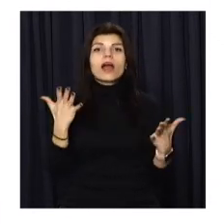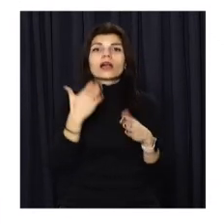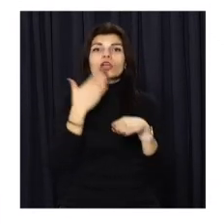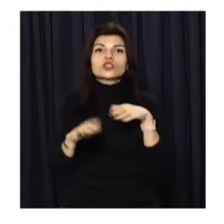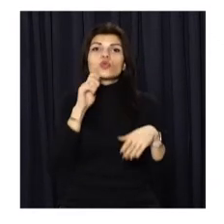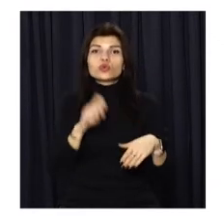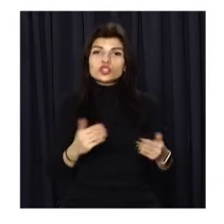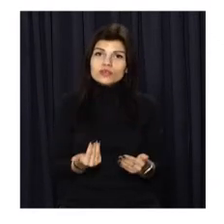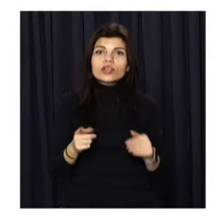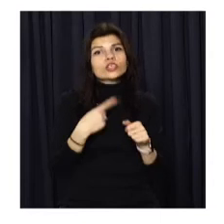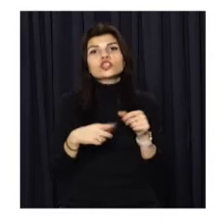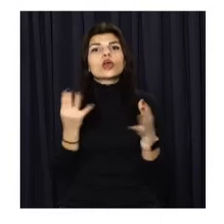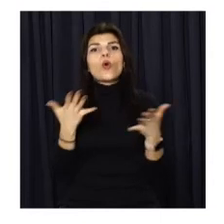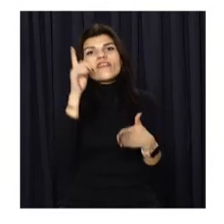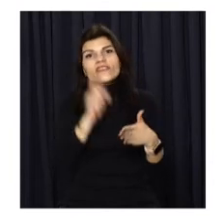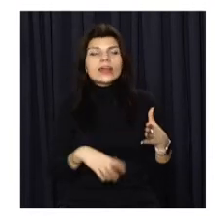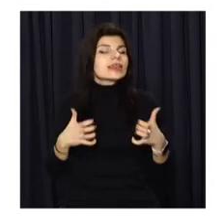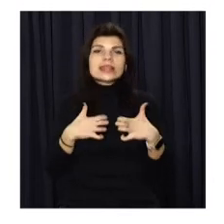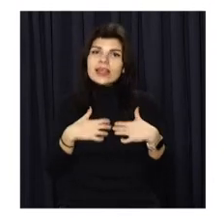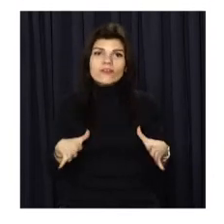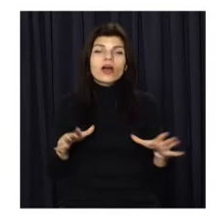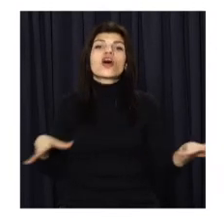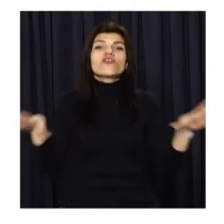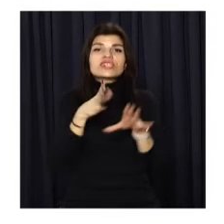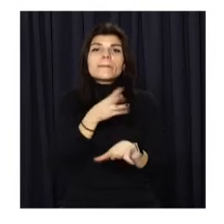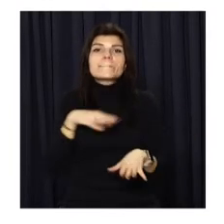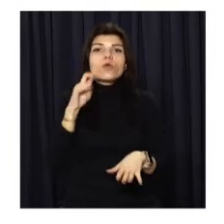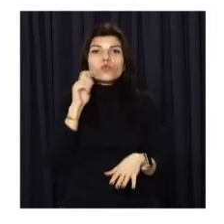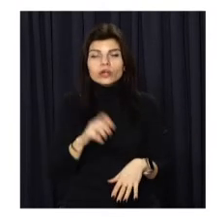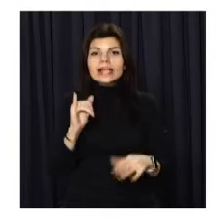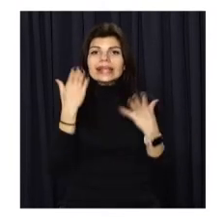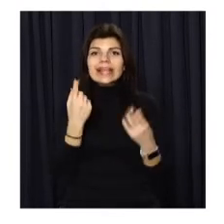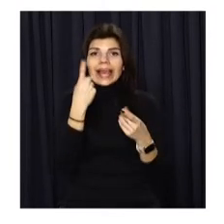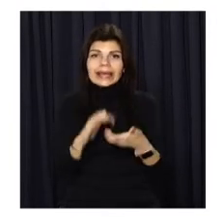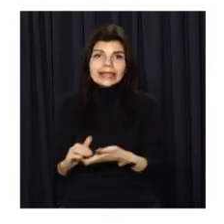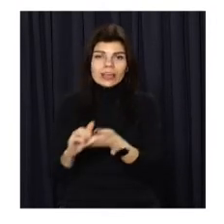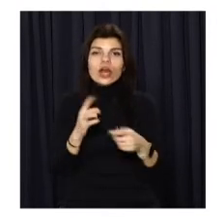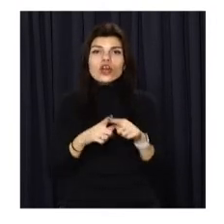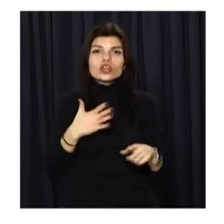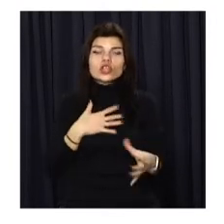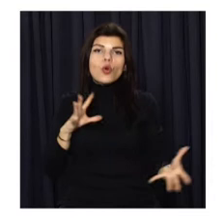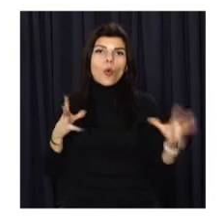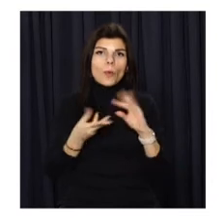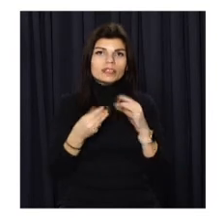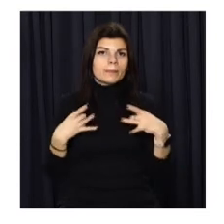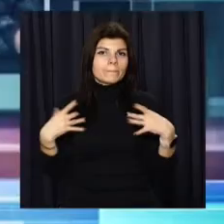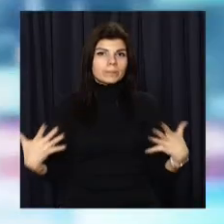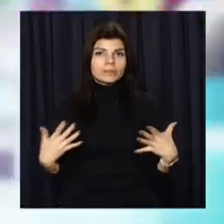України живуть, чи яку віру сповідують. Усі ми, українці, та День Єднання – наше спільне свято.